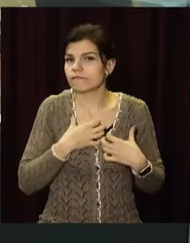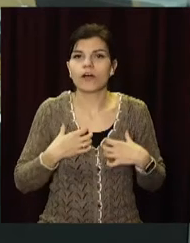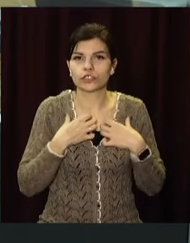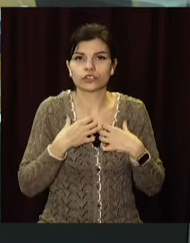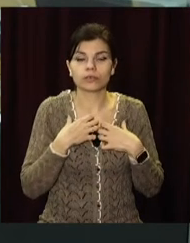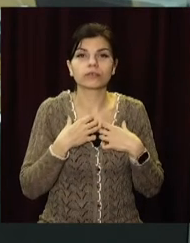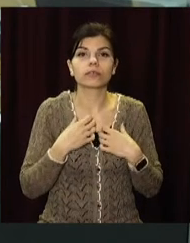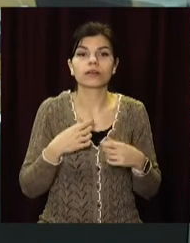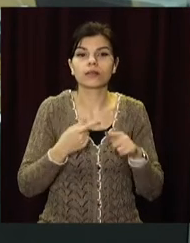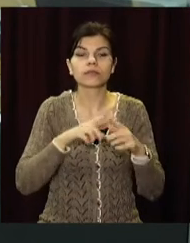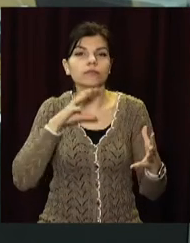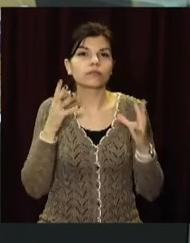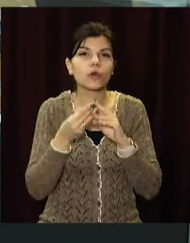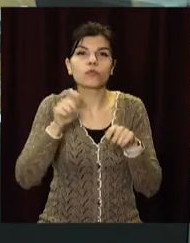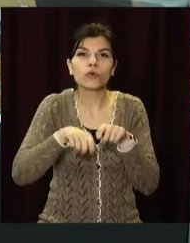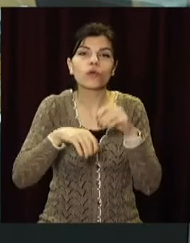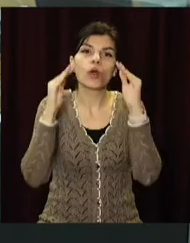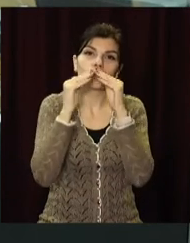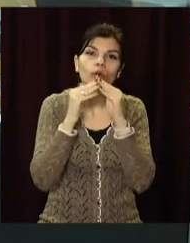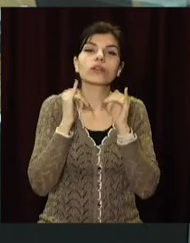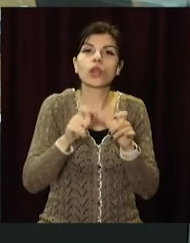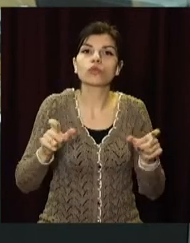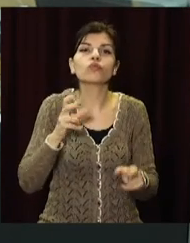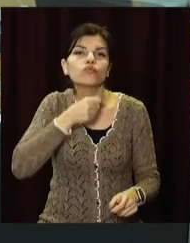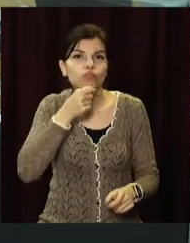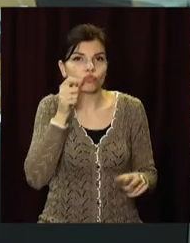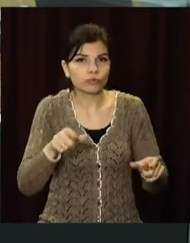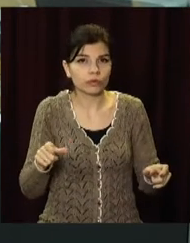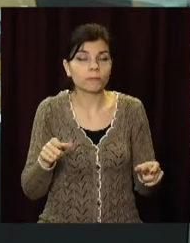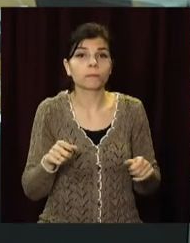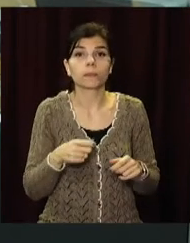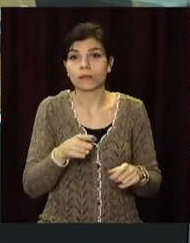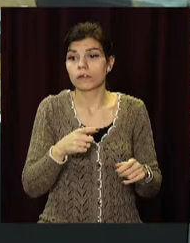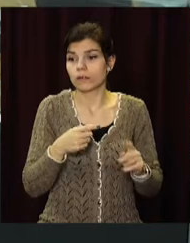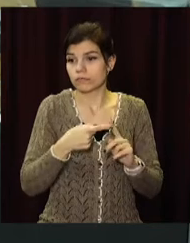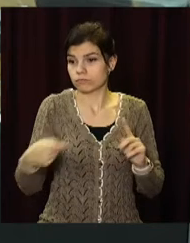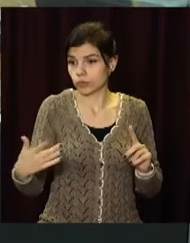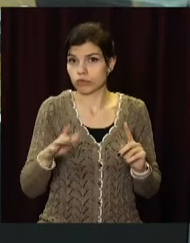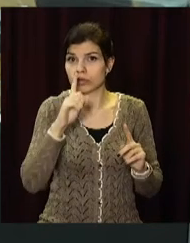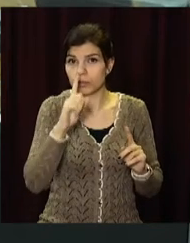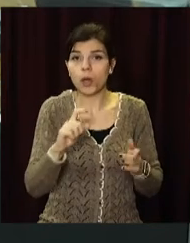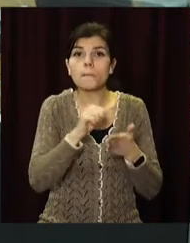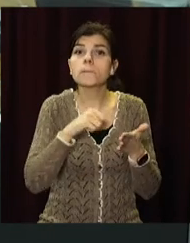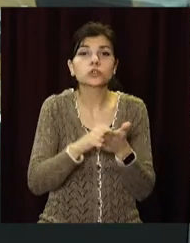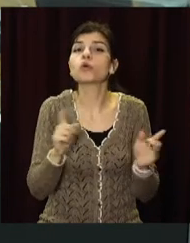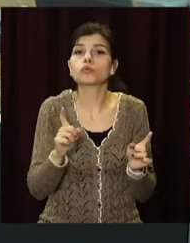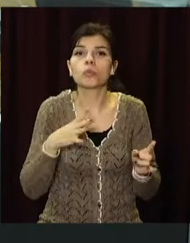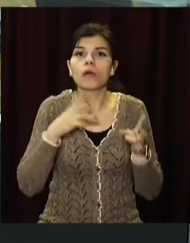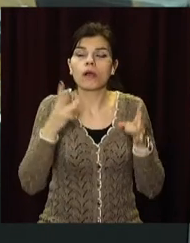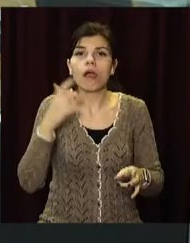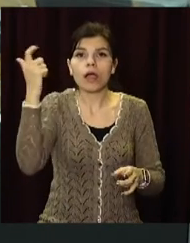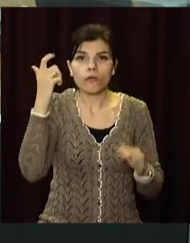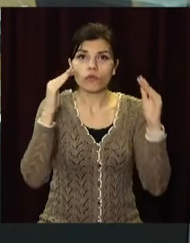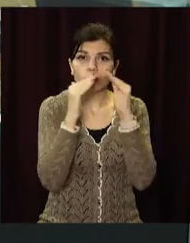Дніпрі підбили підсумки посилених перевірок будинків для людей похилого віку. Вони тривають вже майже місяць. Причина цього – трагедія у